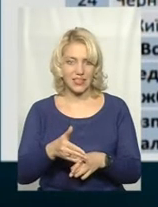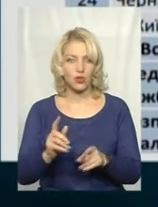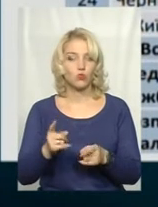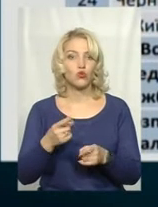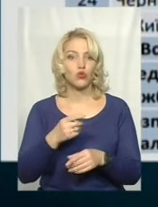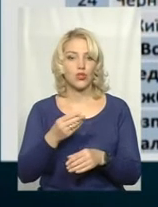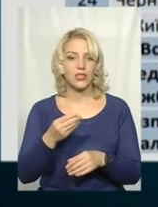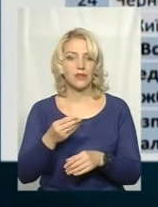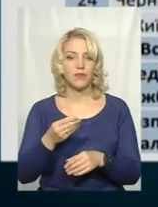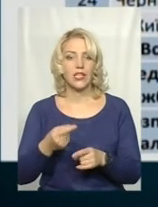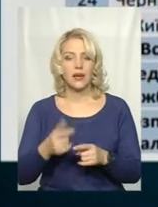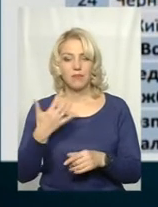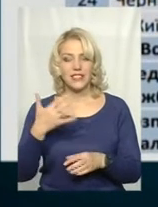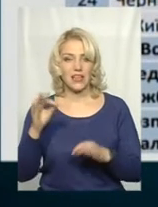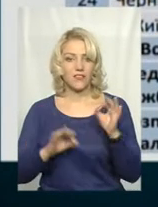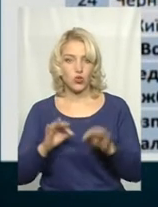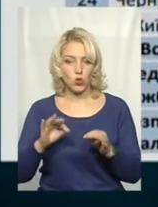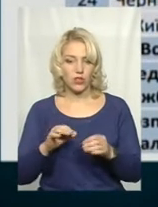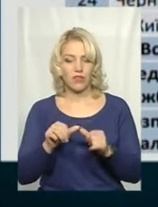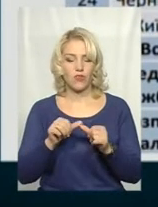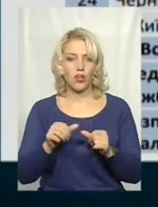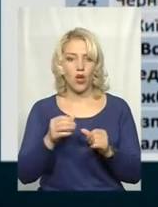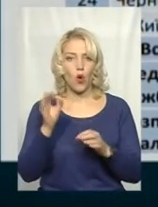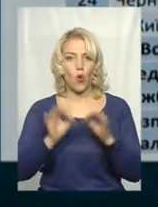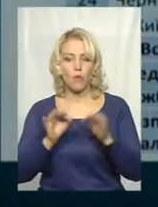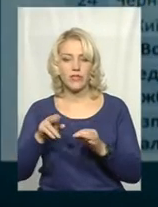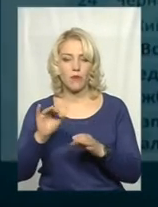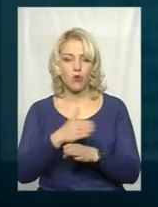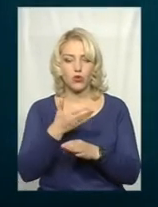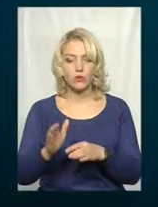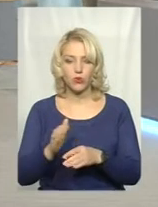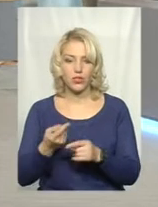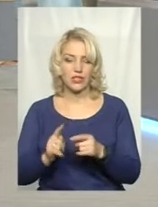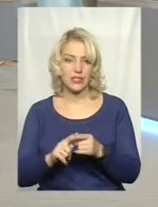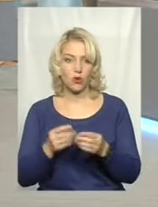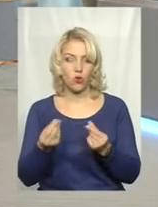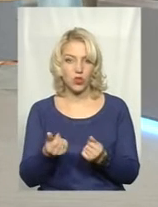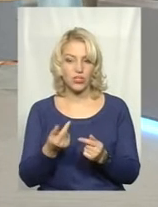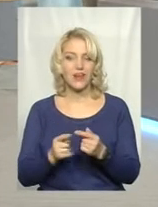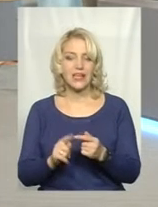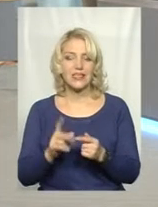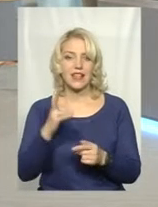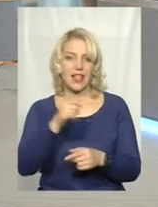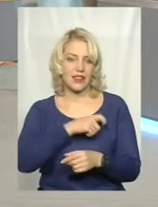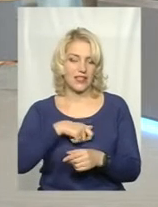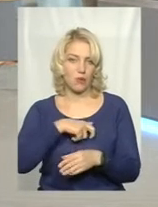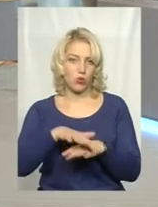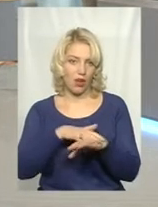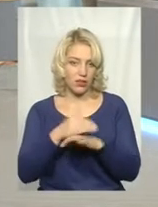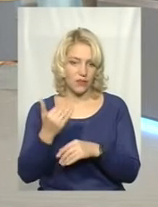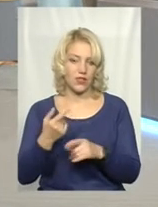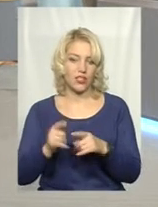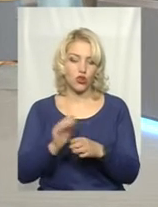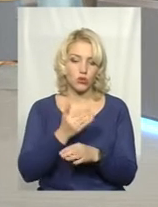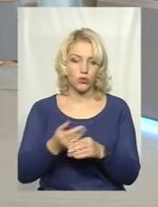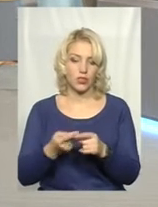Чому депутатська? Тому що 50% комісії по розподілу цих коштів складається з народних депутатів. І розподіл ресурсу цього здійснюється